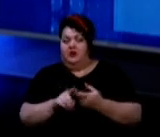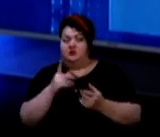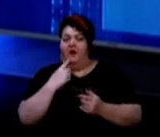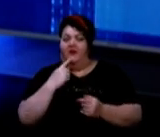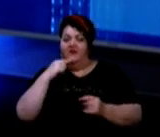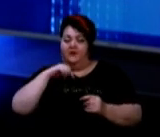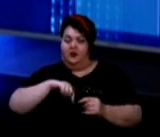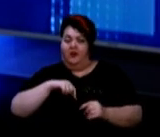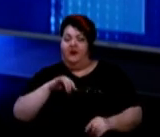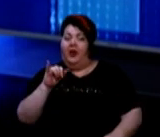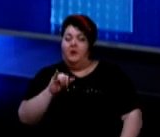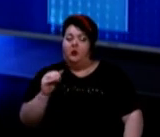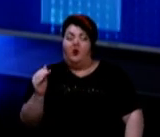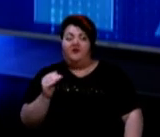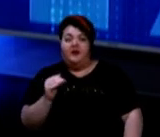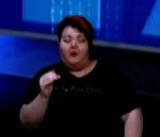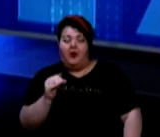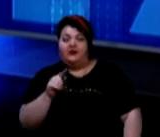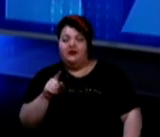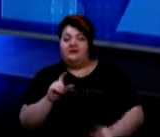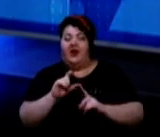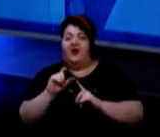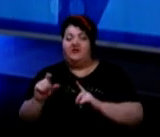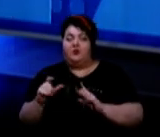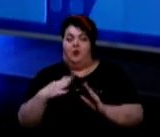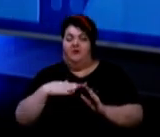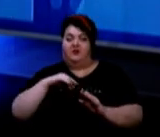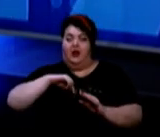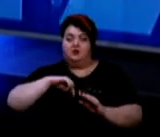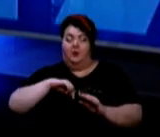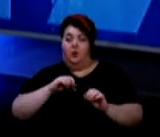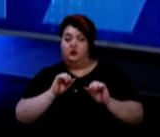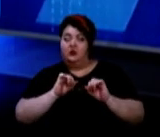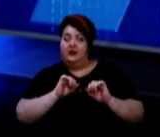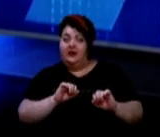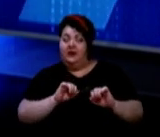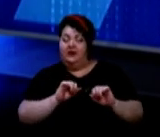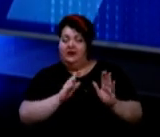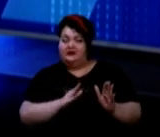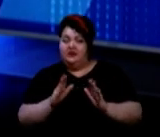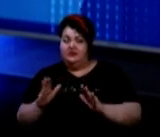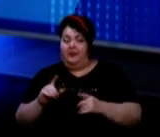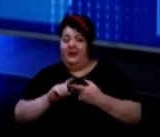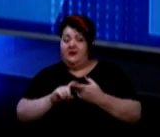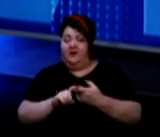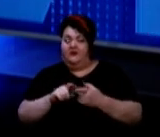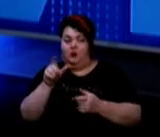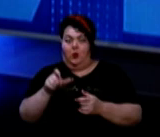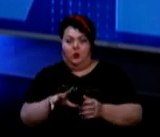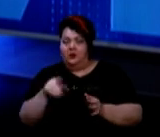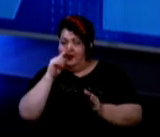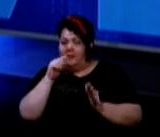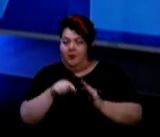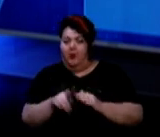а імуноферментний аналіз – це відповідь нашої імунної системи на сам вірус. Тобто, людина не попала в оцей